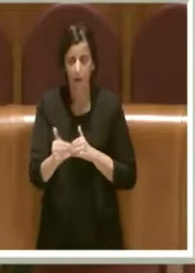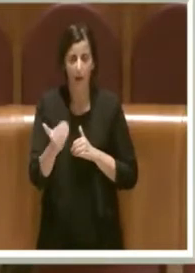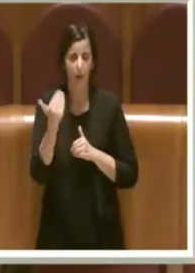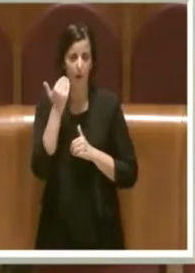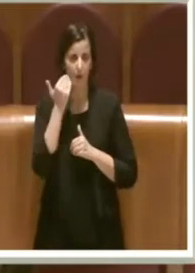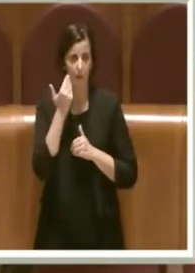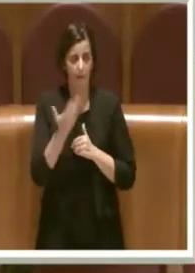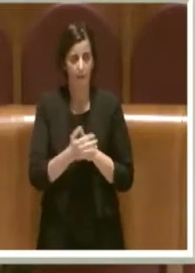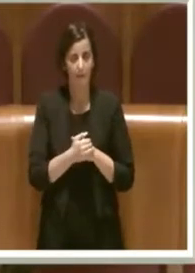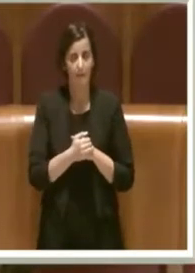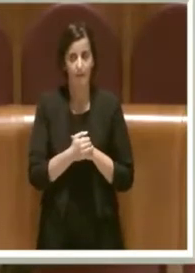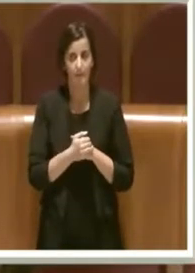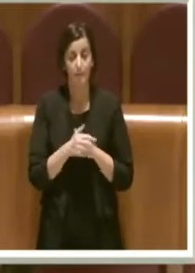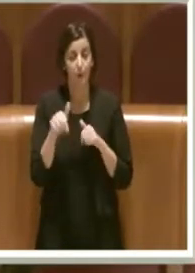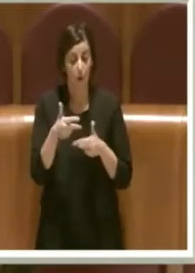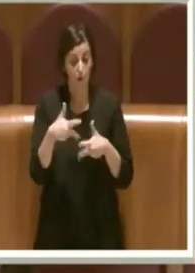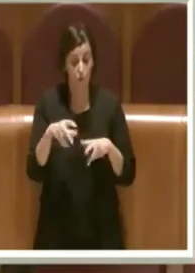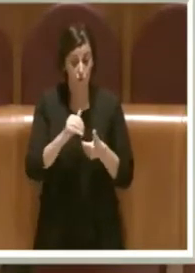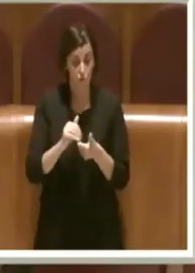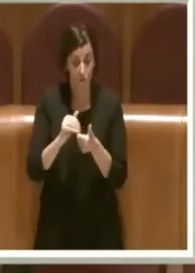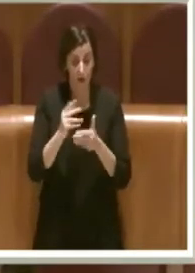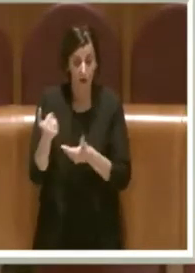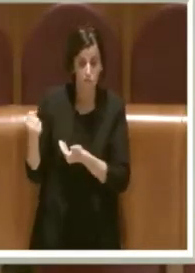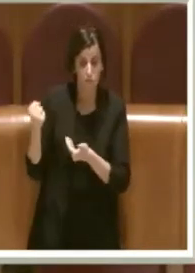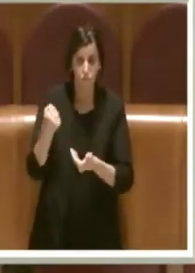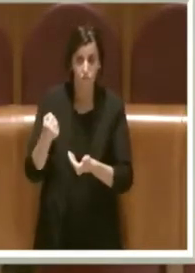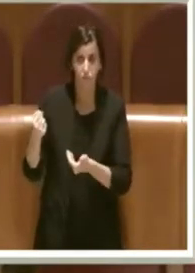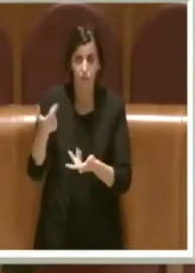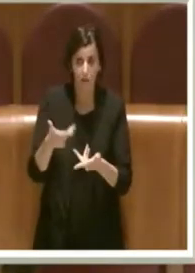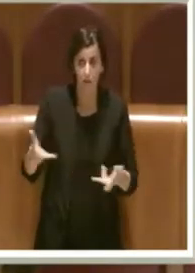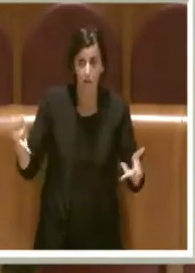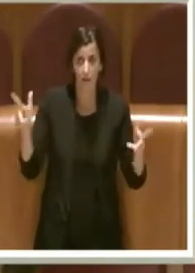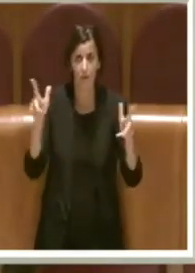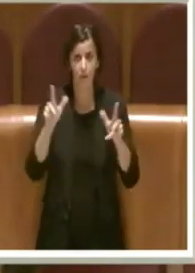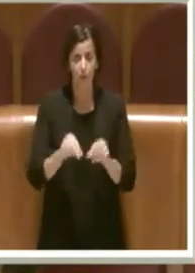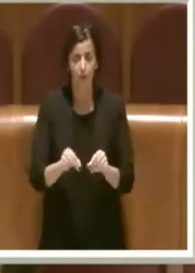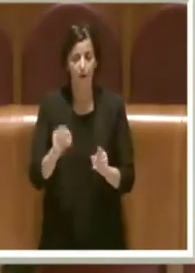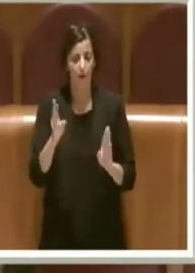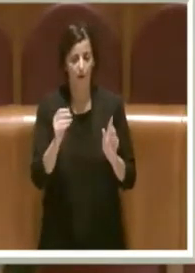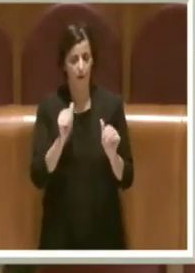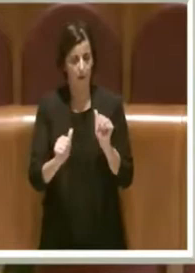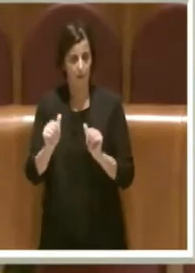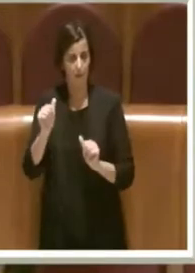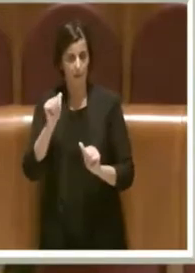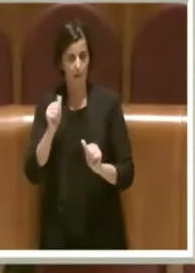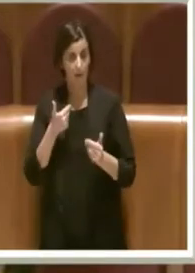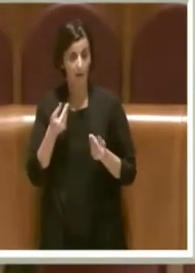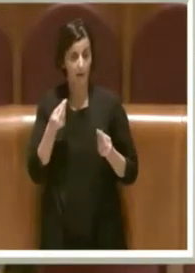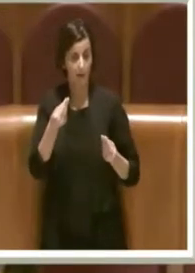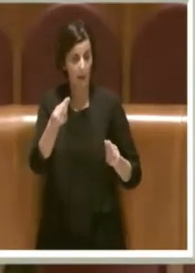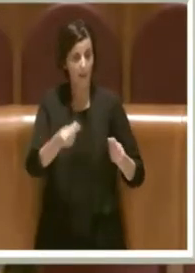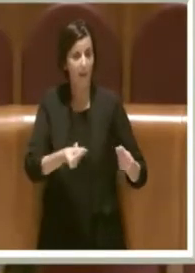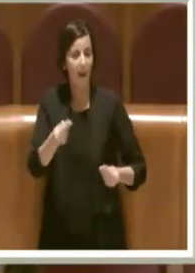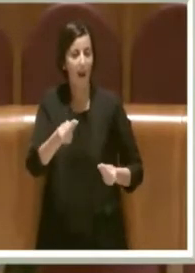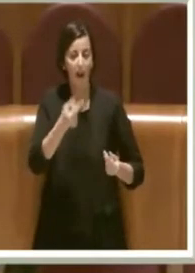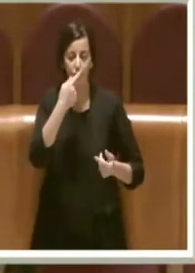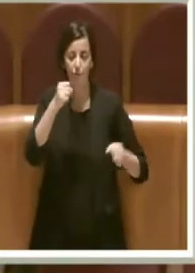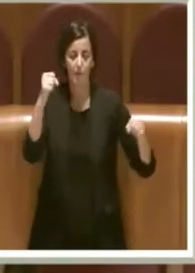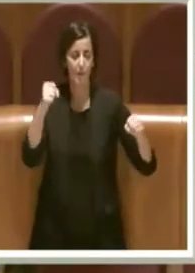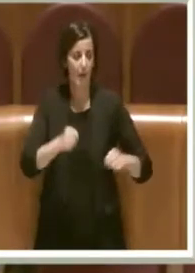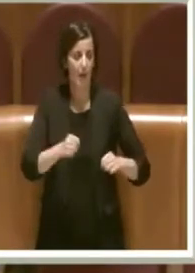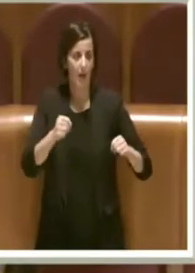Oggi è una società che ha ricominciato ad investire, oggi a differenza del passato le lasciamo nelle mani un bilancio sano, signor sindaco.